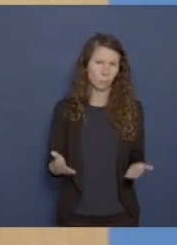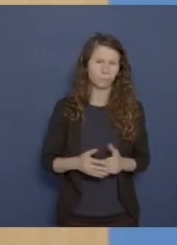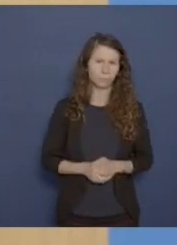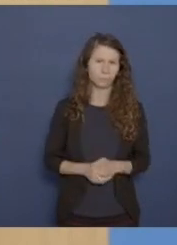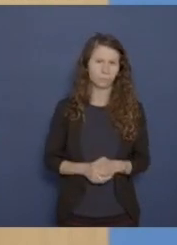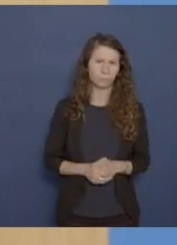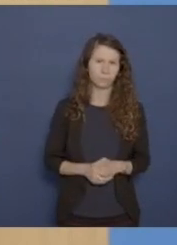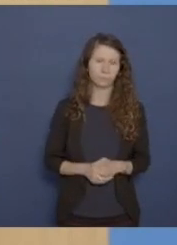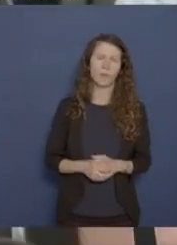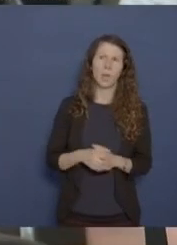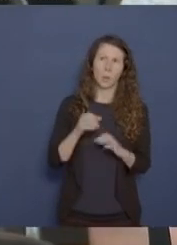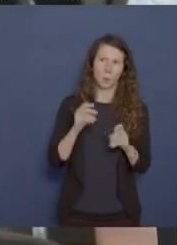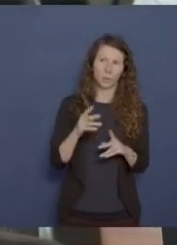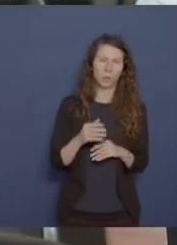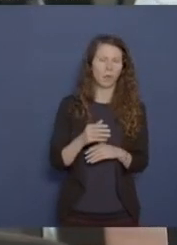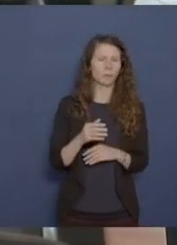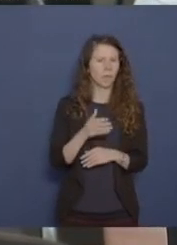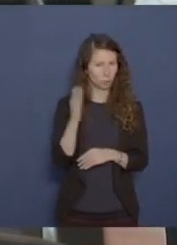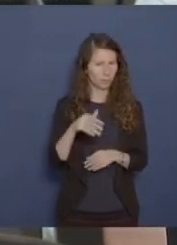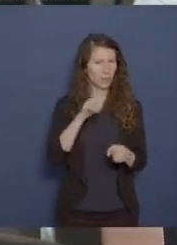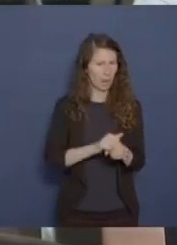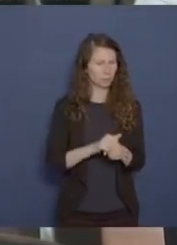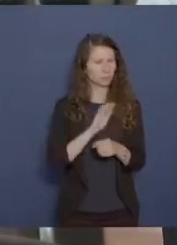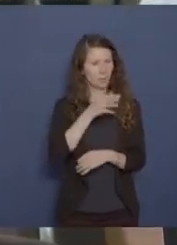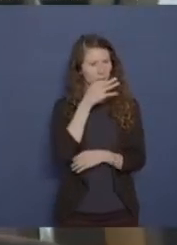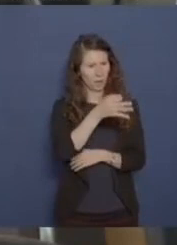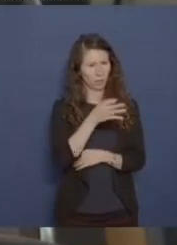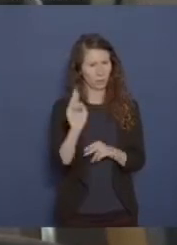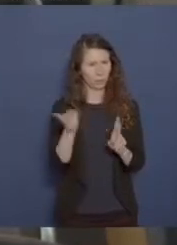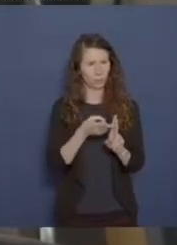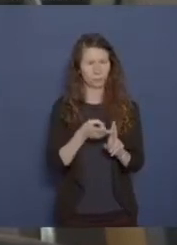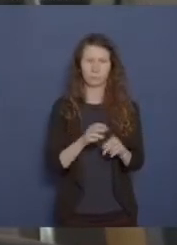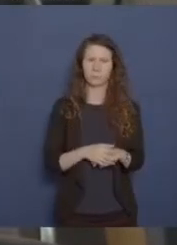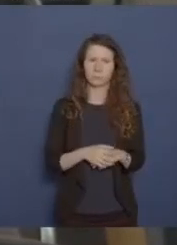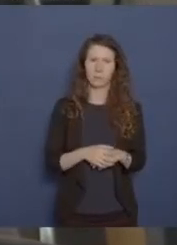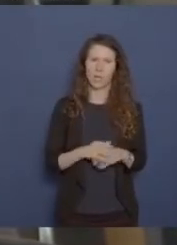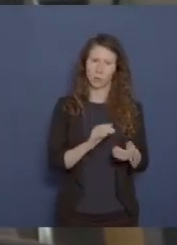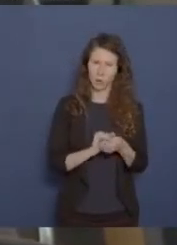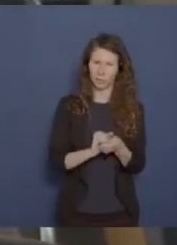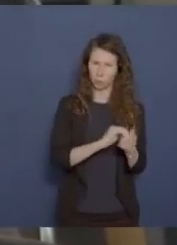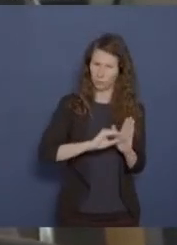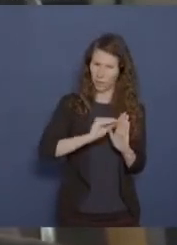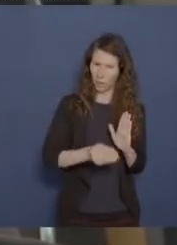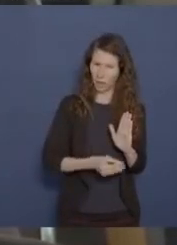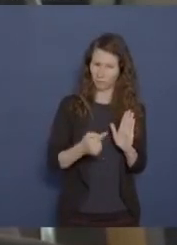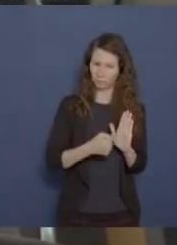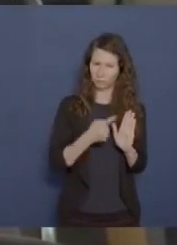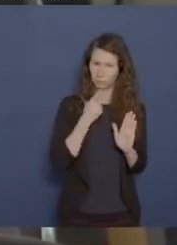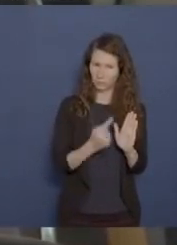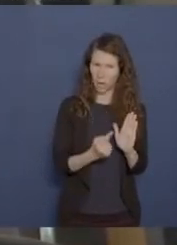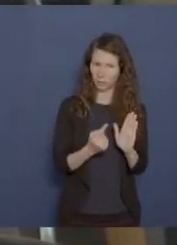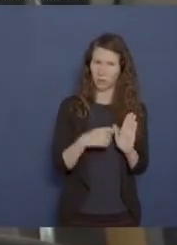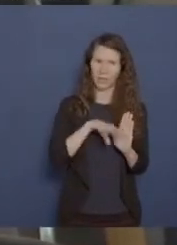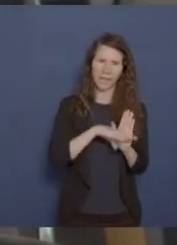Ja, dann darf ich die Nachfrage ans Auswärtige Amt stellen. Trifft es zu, dass im Koalitionsvertrag die